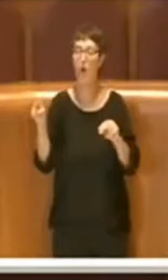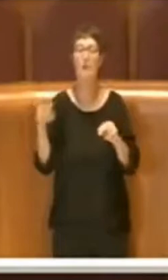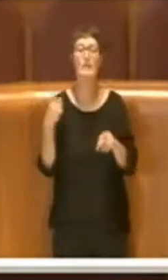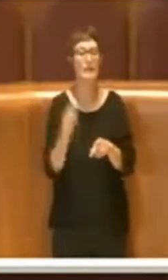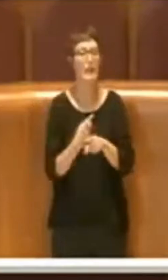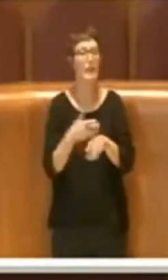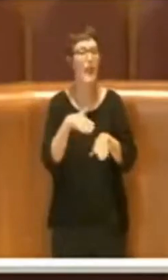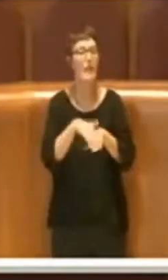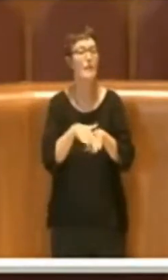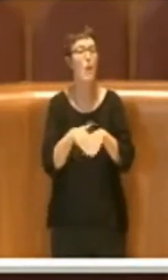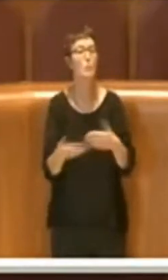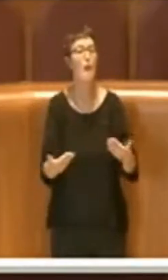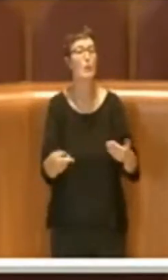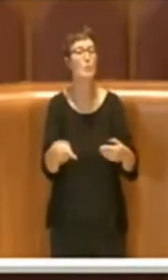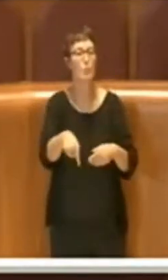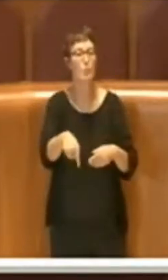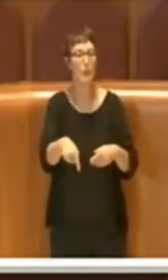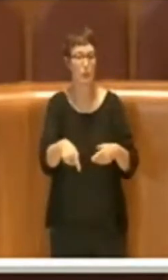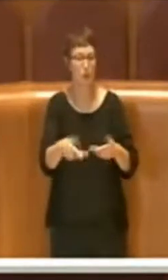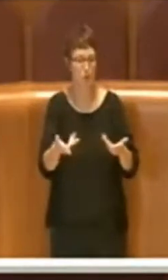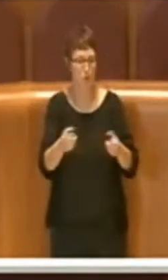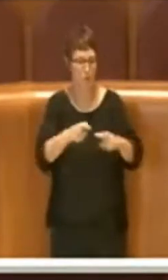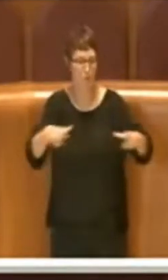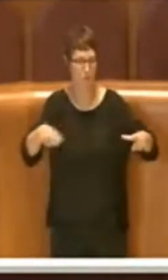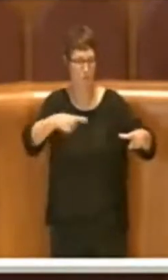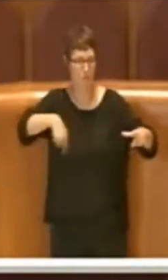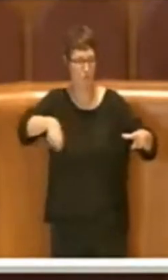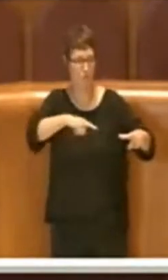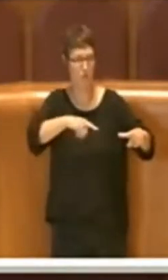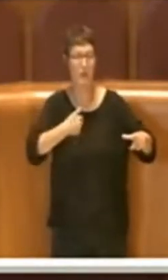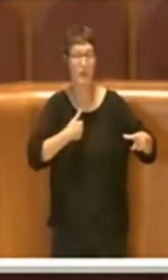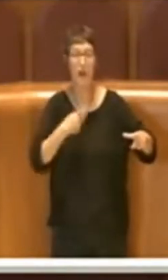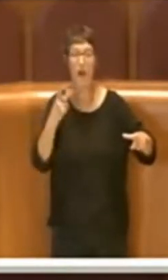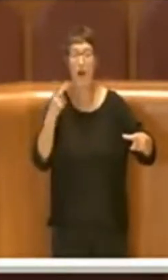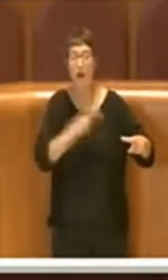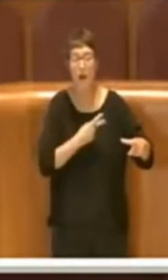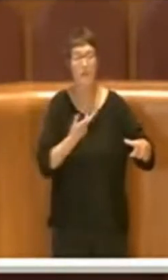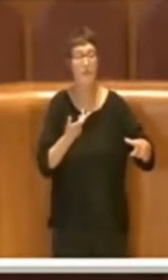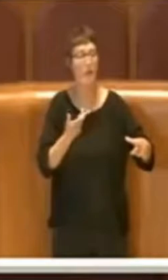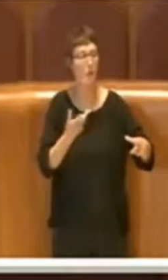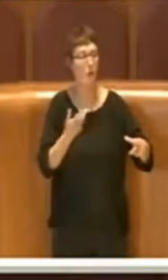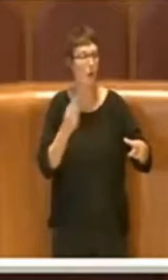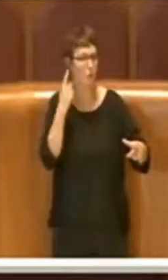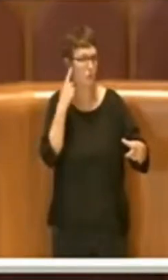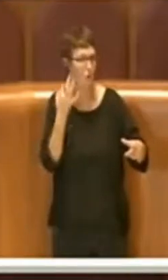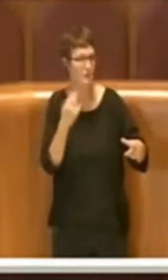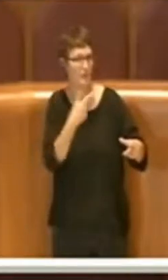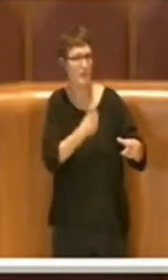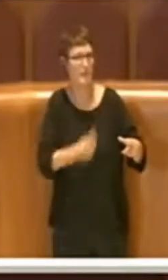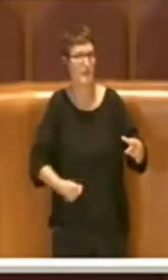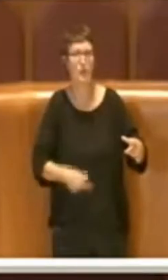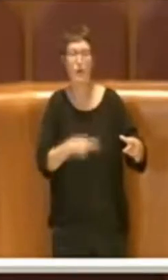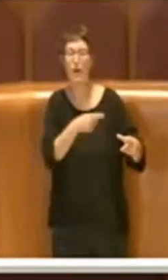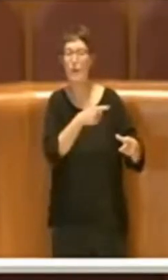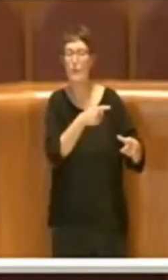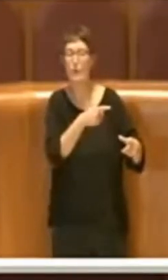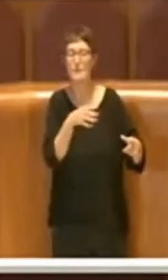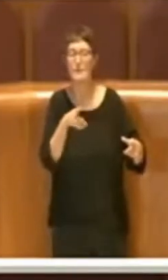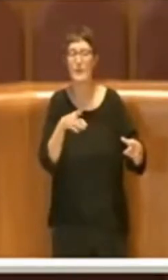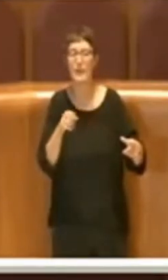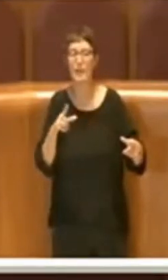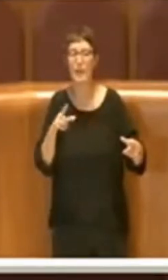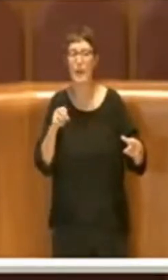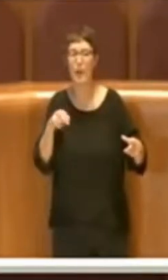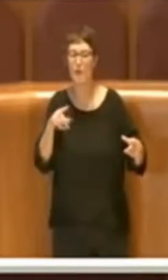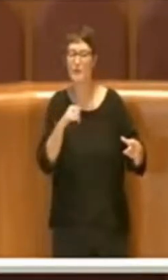capogruppo del Partito Democratico, Peronzi, definire questo provvedimento utile e quindi immagino che vi